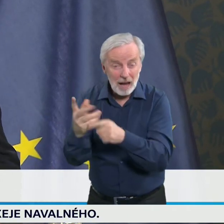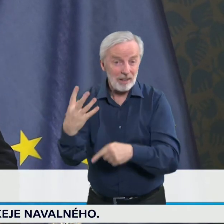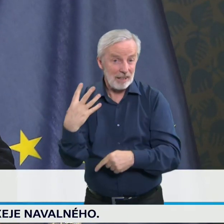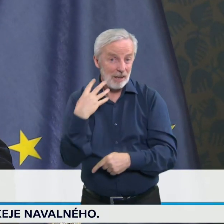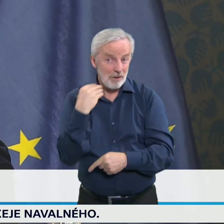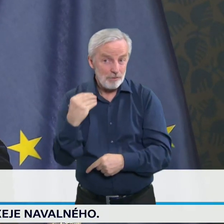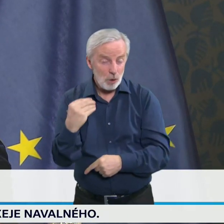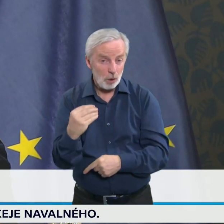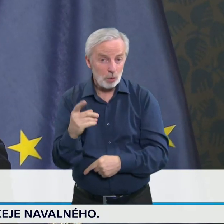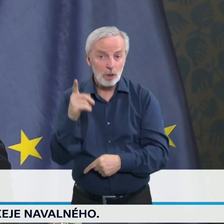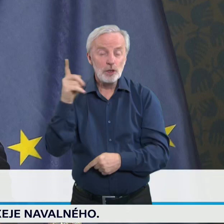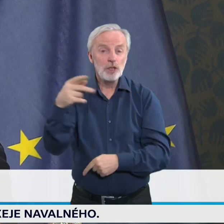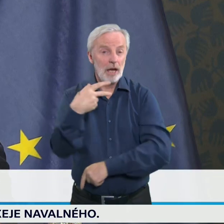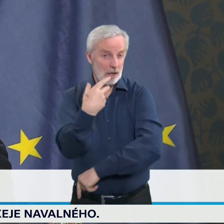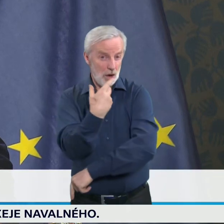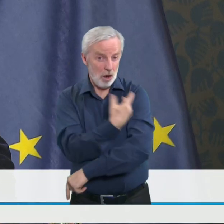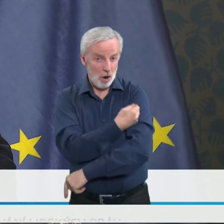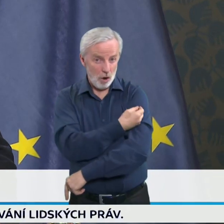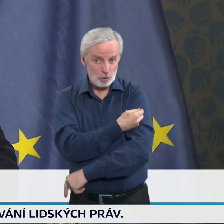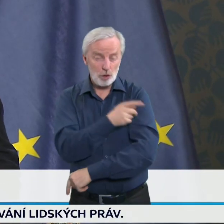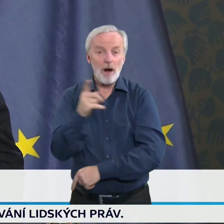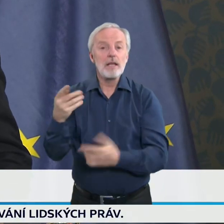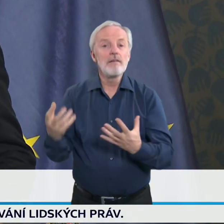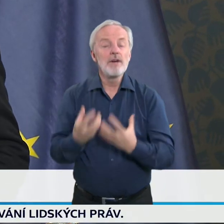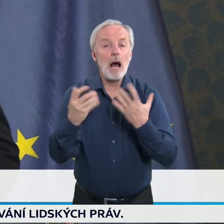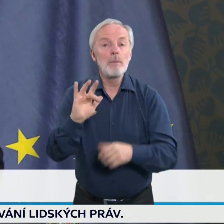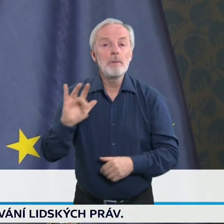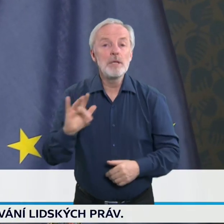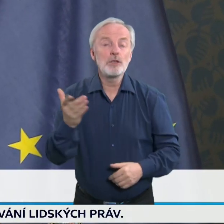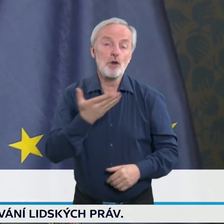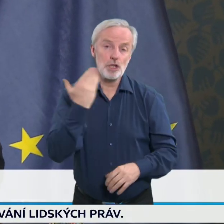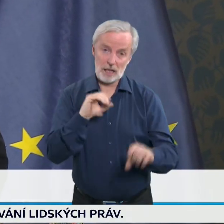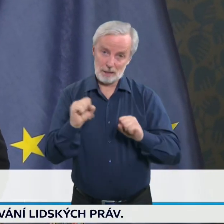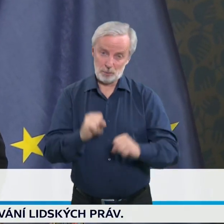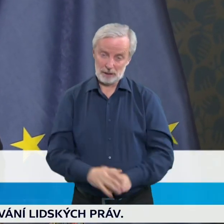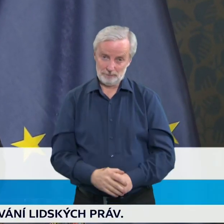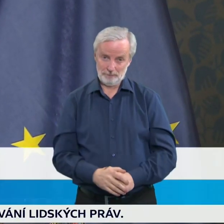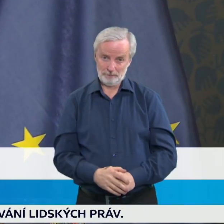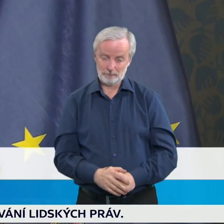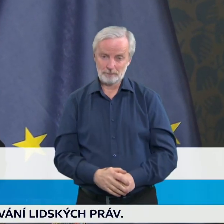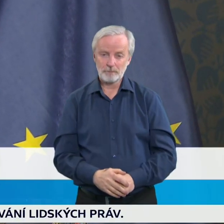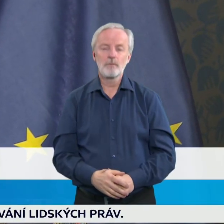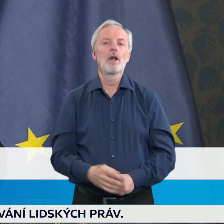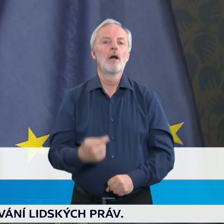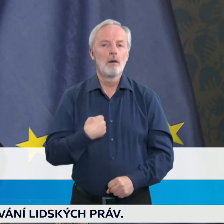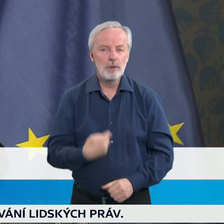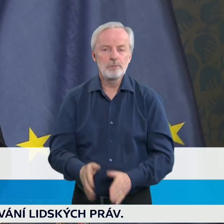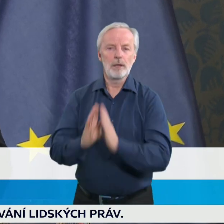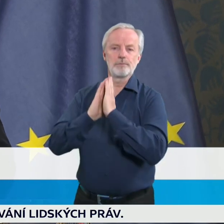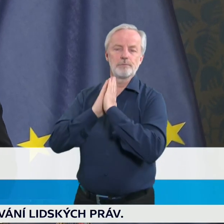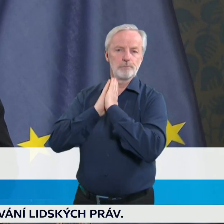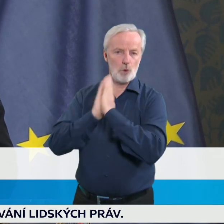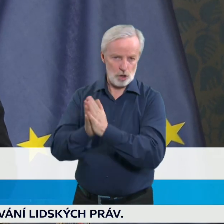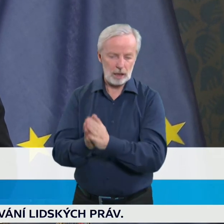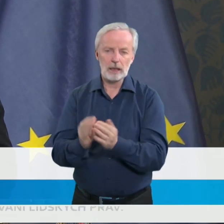součástce vyrábí v České republice. Děkuji. My jsme zažádali zatím nezávazně, protože to zatím